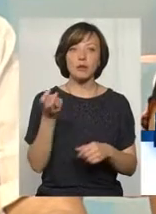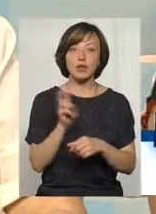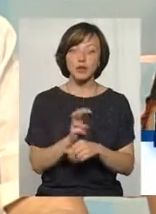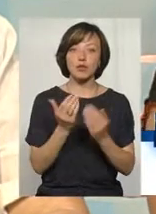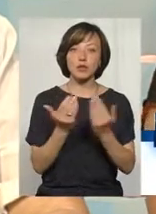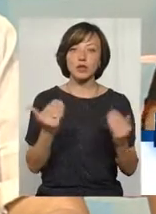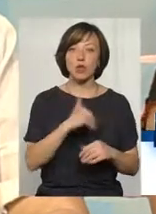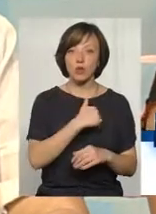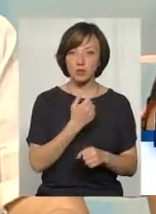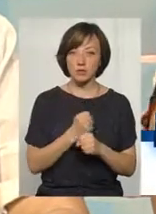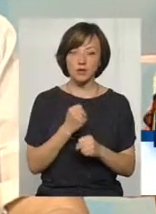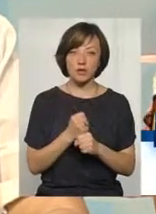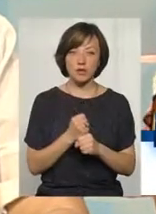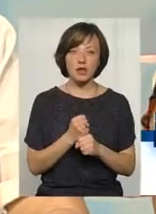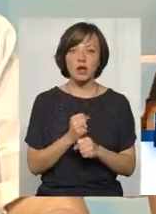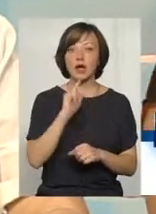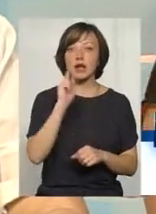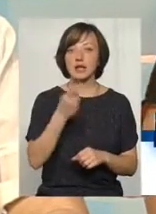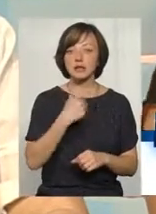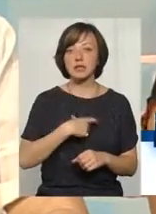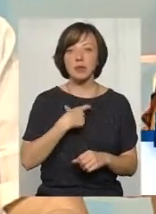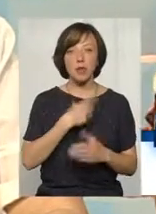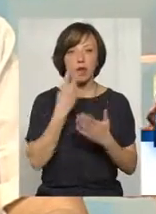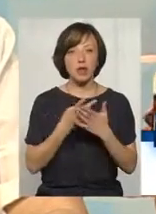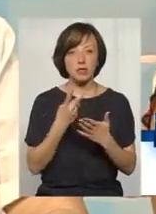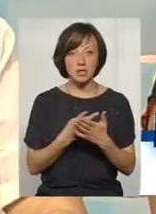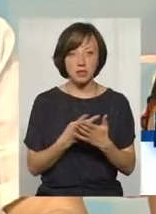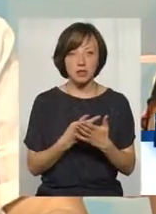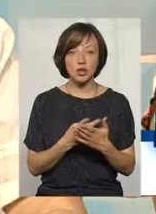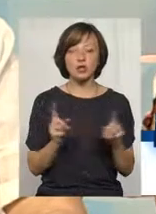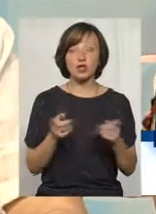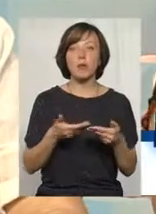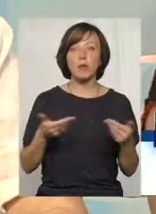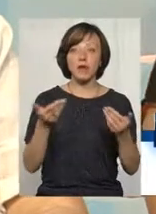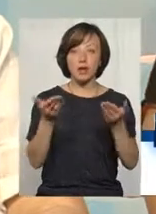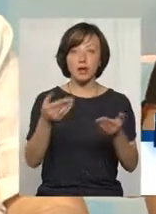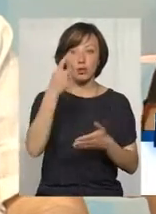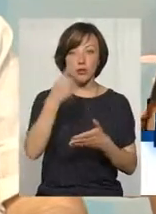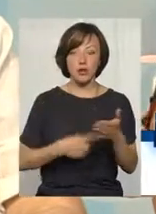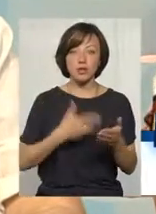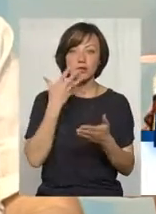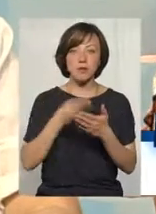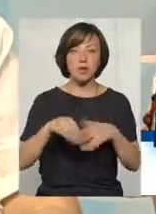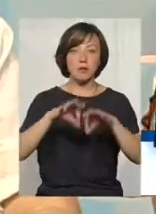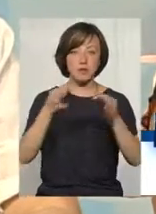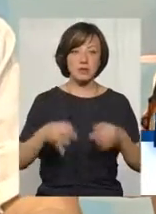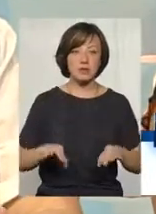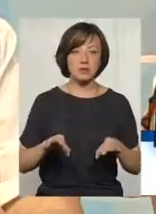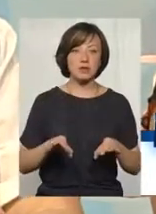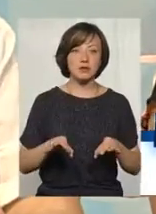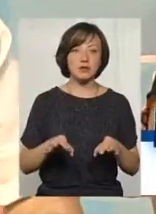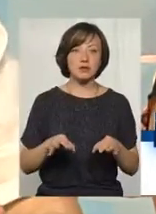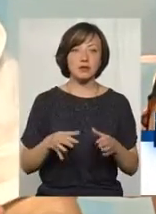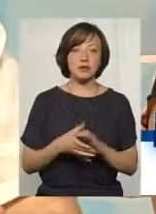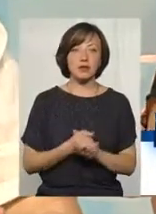музей, якщо вона хоче пропрацювати, хоча б рік себе показати, проявити, щоб ми її довірили своє мистецтво, розумієте? Ви йому на